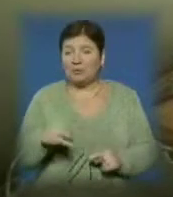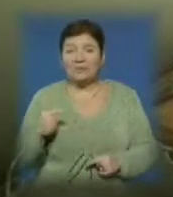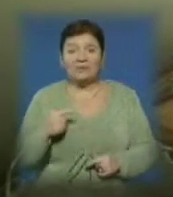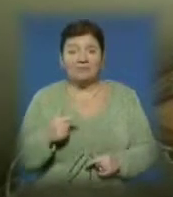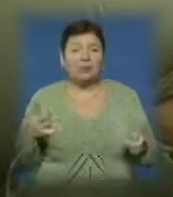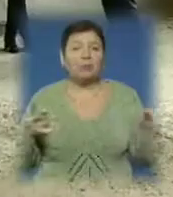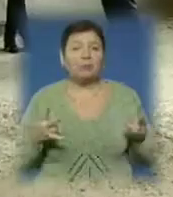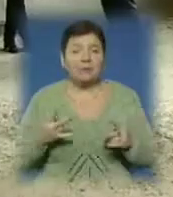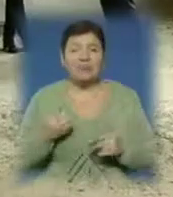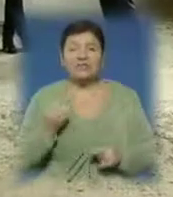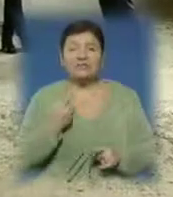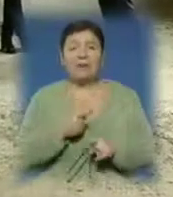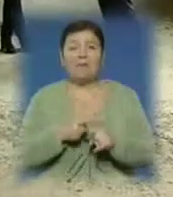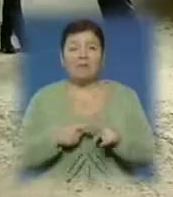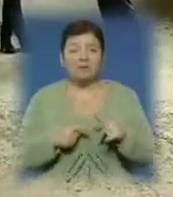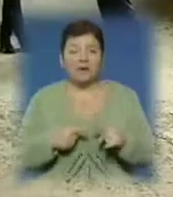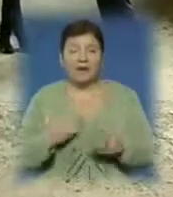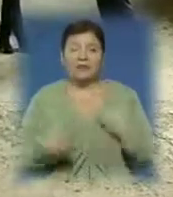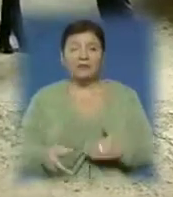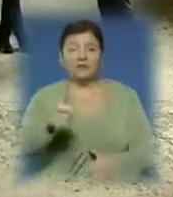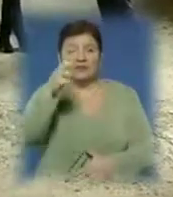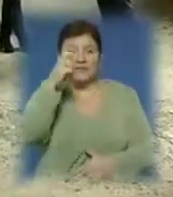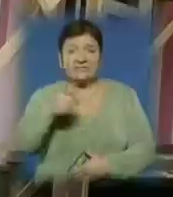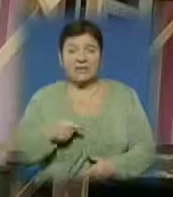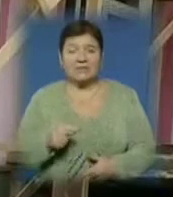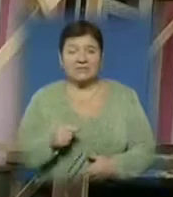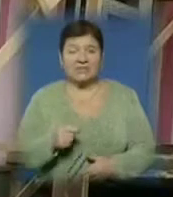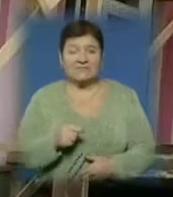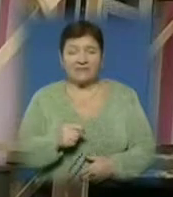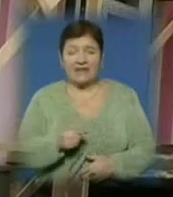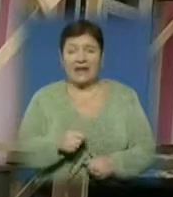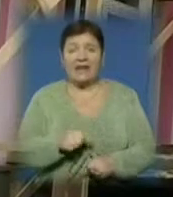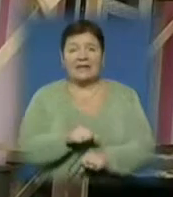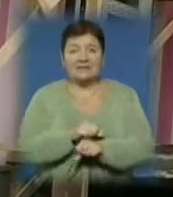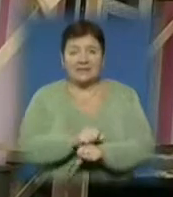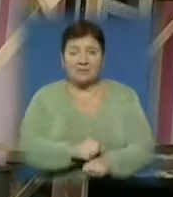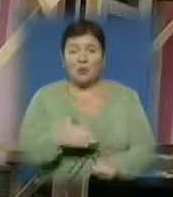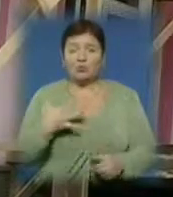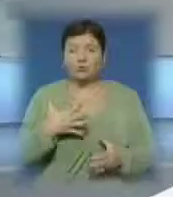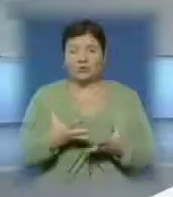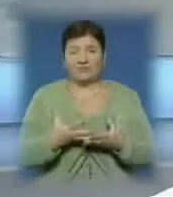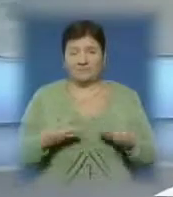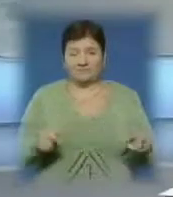Необхідно ще півтора. Якщо Держказначейство їх не затримає, садок у запереділі відкриють уже навесні.